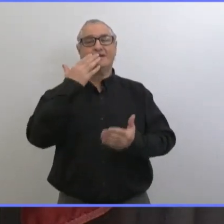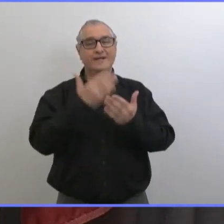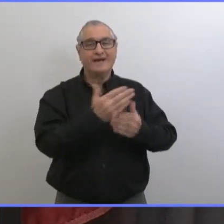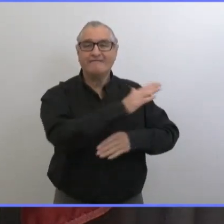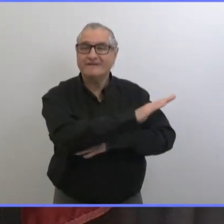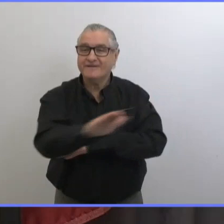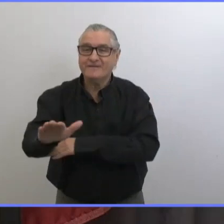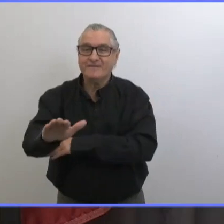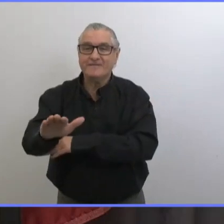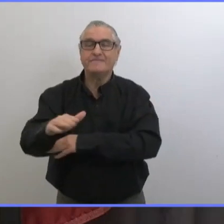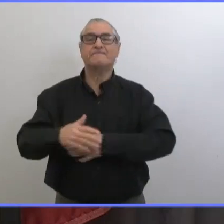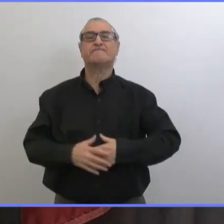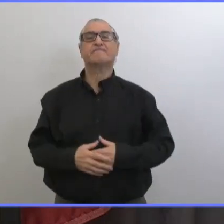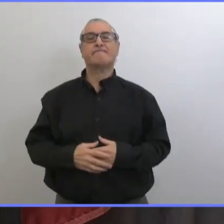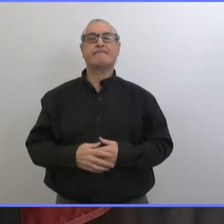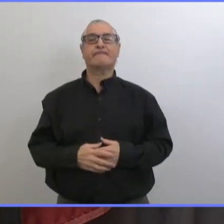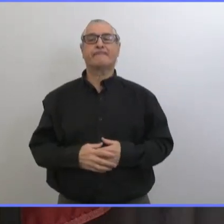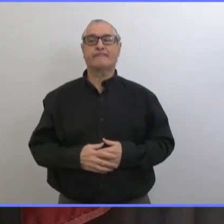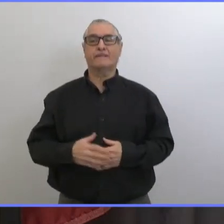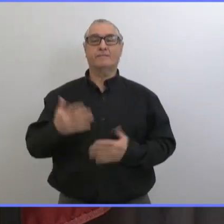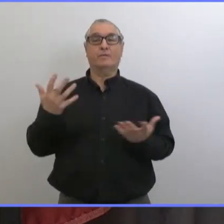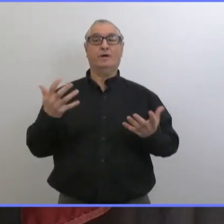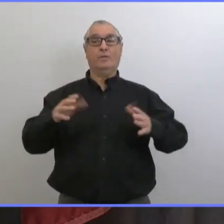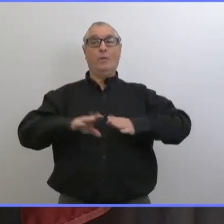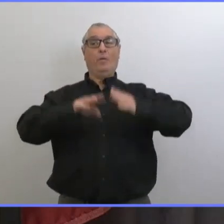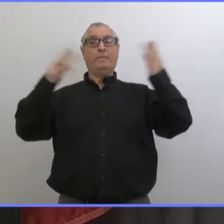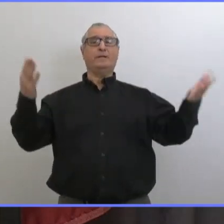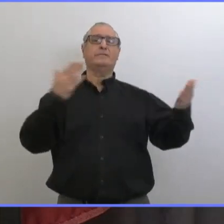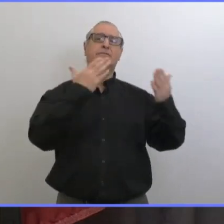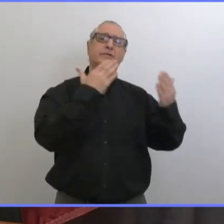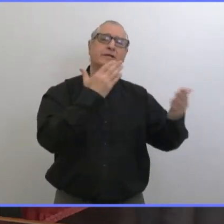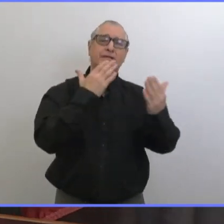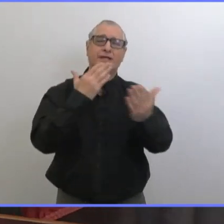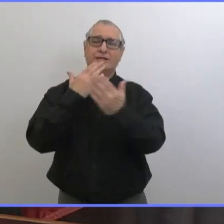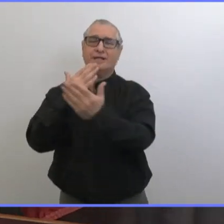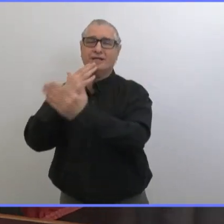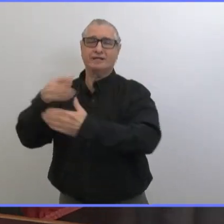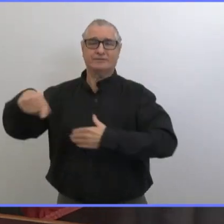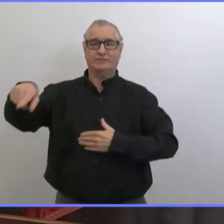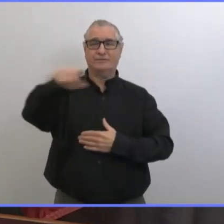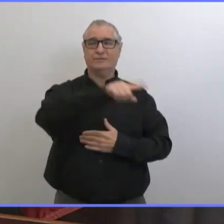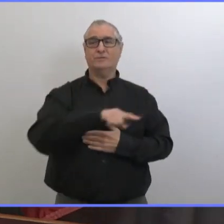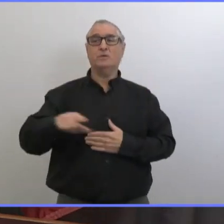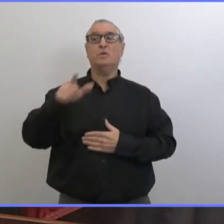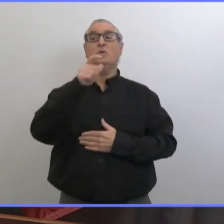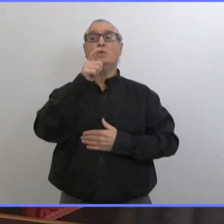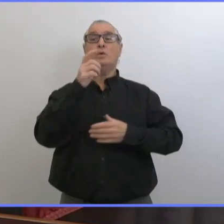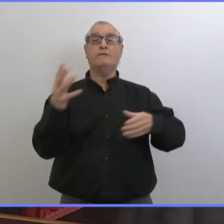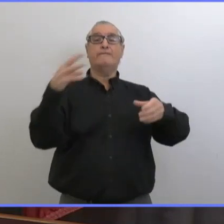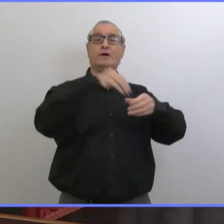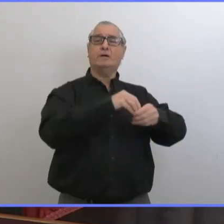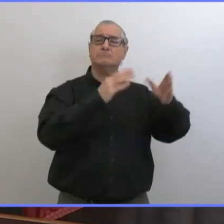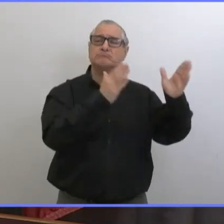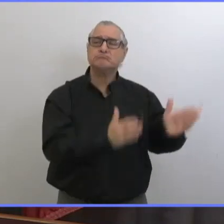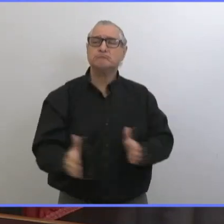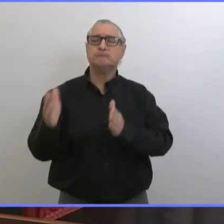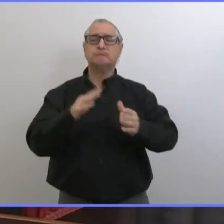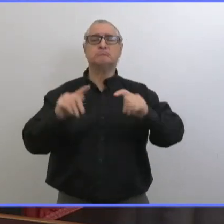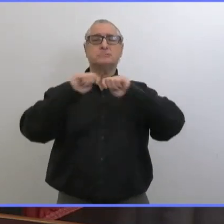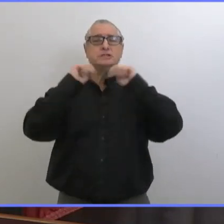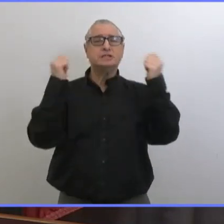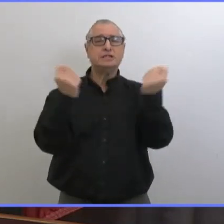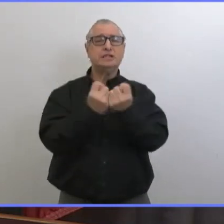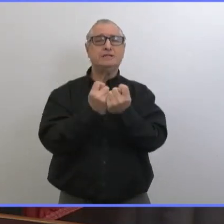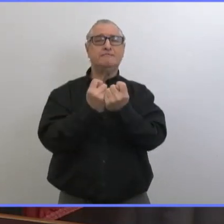Bonjour tout le monde, tout d'abord j'aimerais remercier toutes les personnes dans l